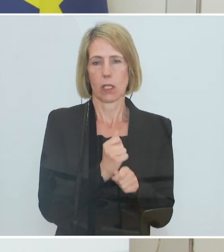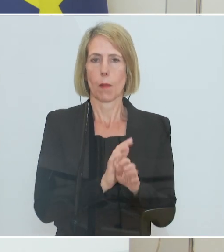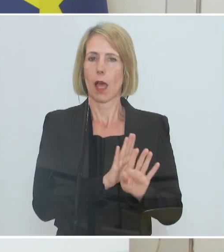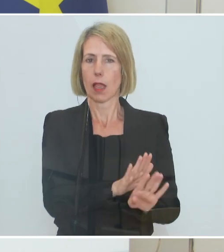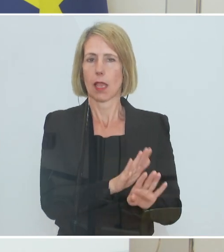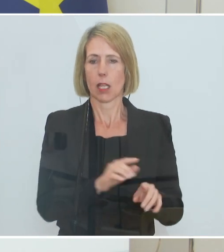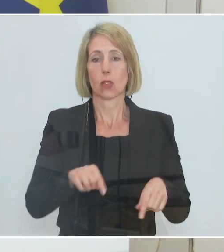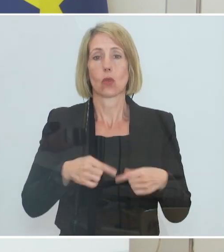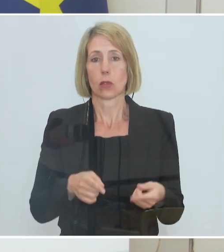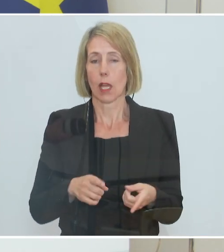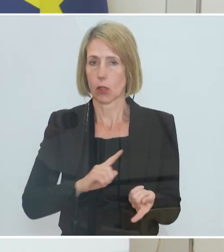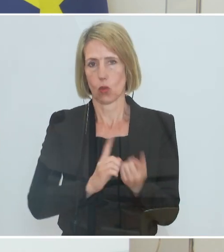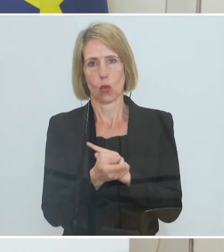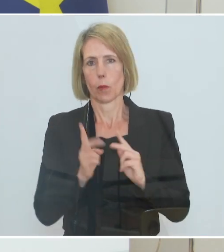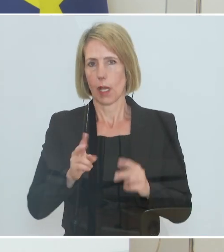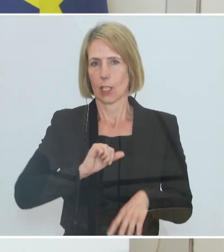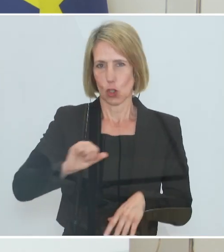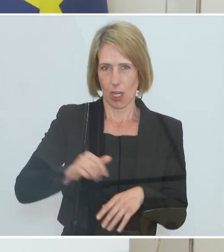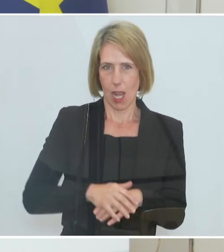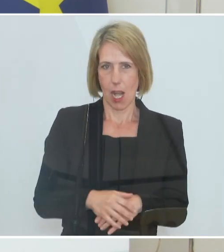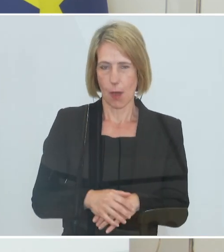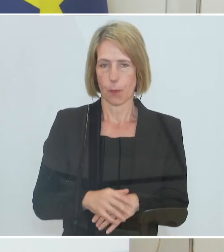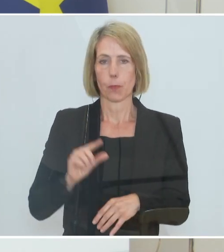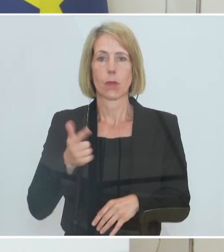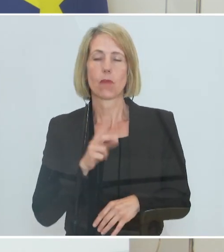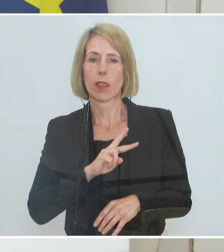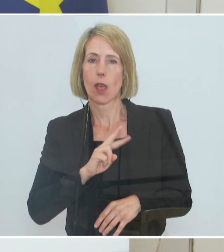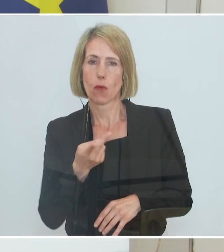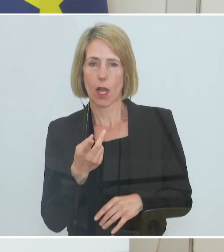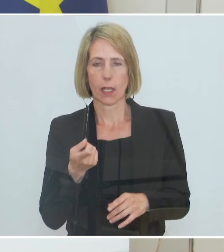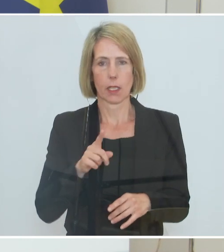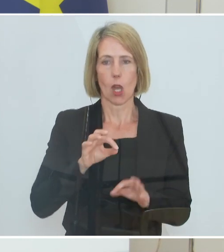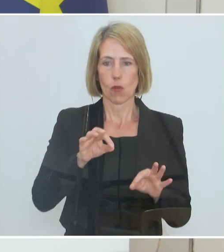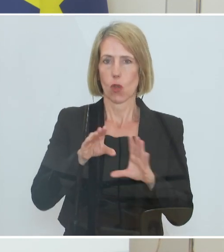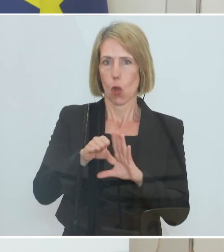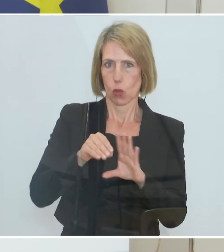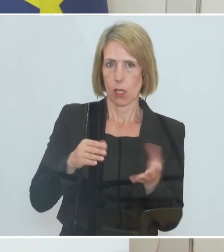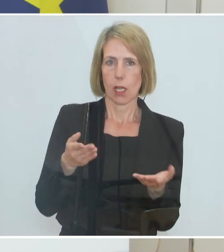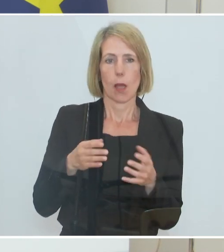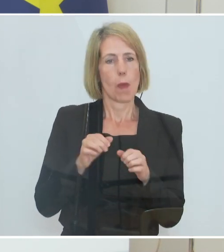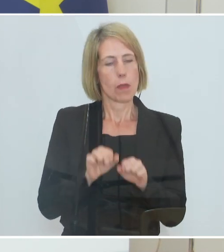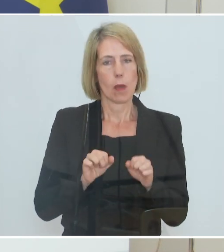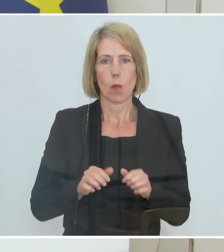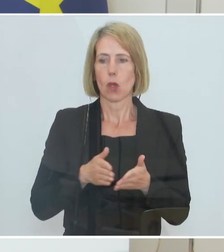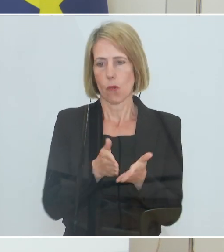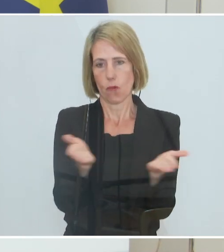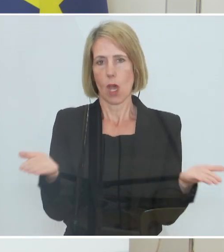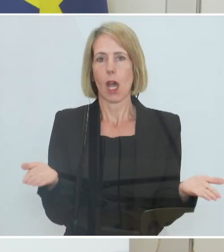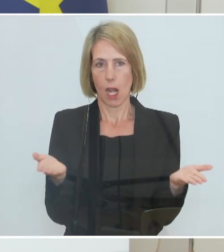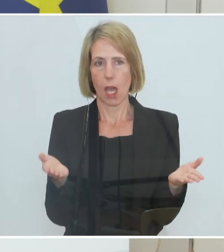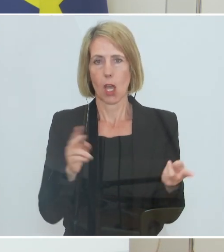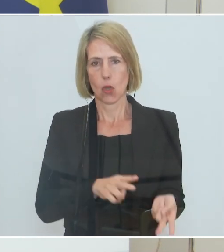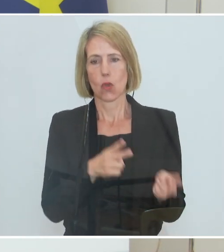im Betrieb gleich zu haben. Es gibt die zweite Variante, die allen Betrieben offen steht. Ein Übergangsmodell bis zum